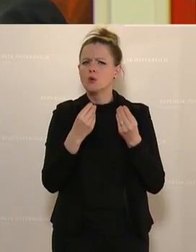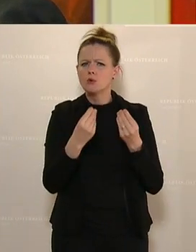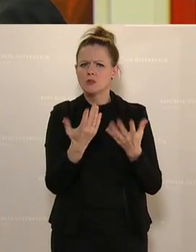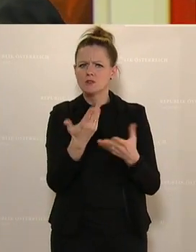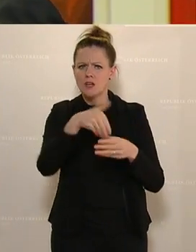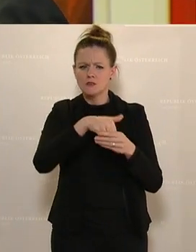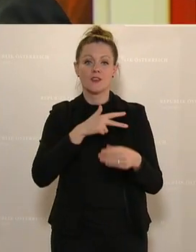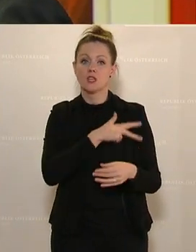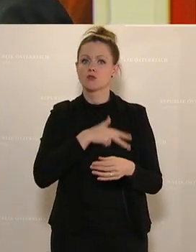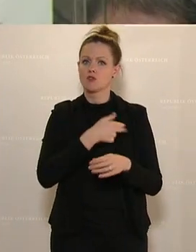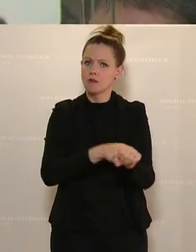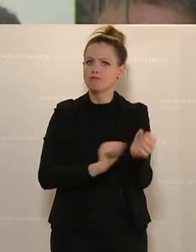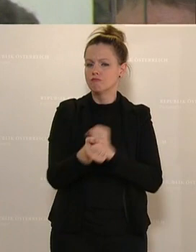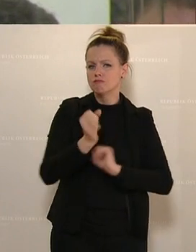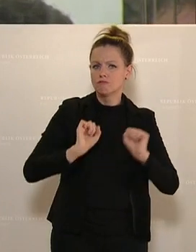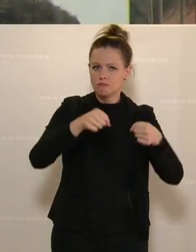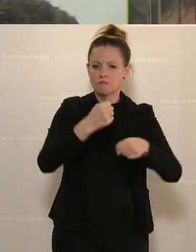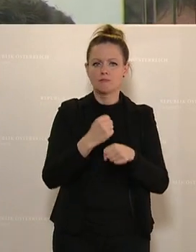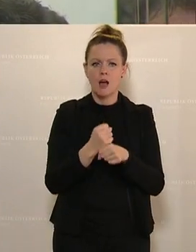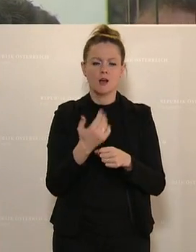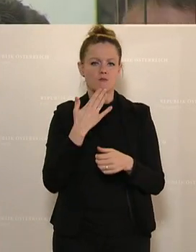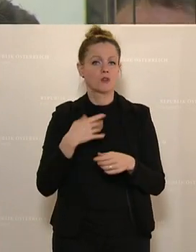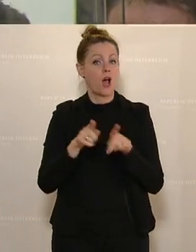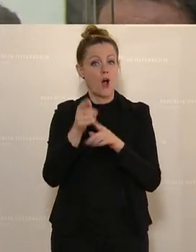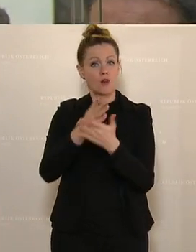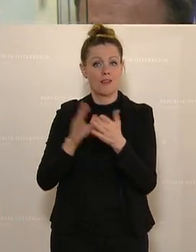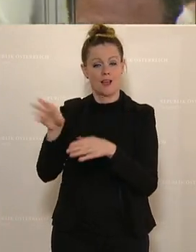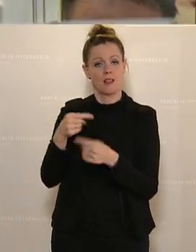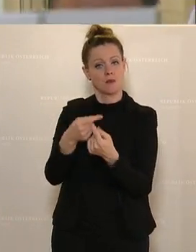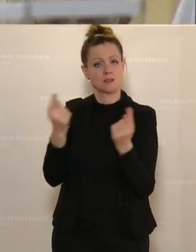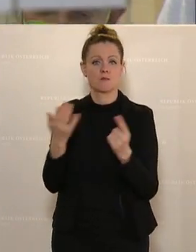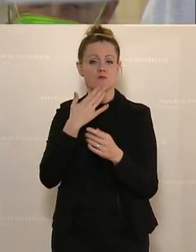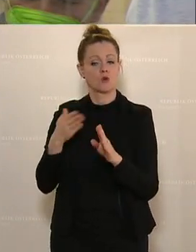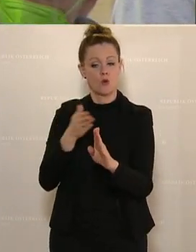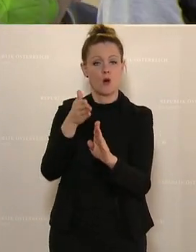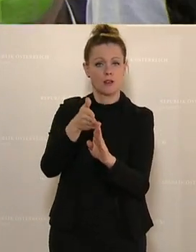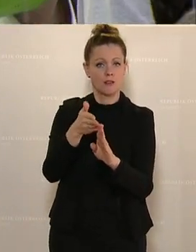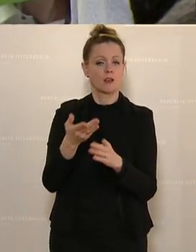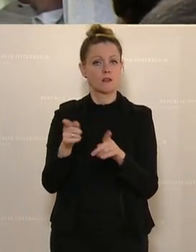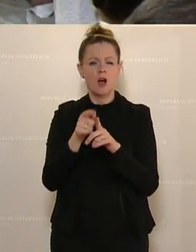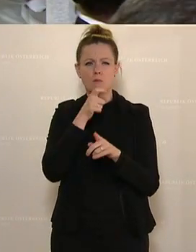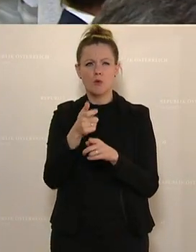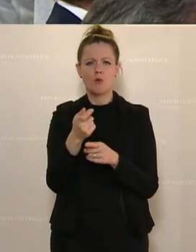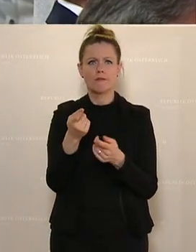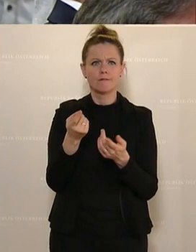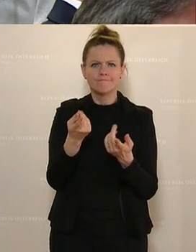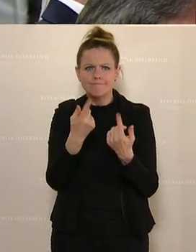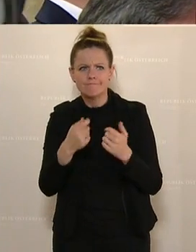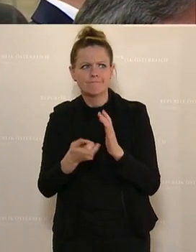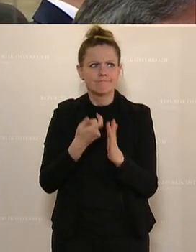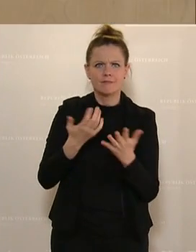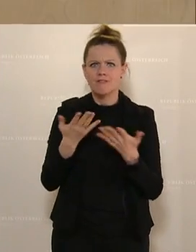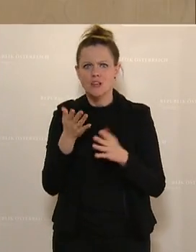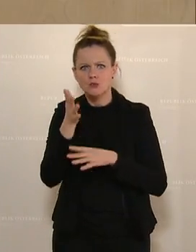nämlich des sozialen Engagements, versuchen sich Teilnehmerinnen zu orientieren, beruflich zu orientieren. Sie wollen